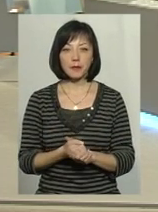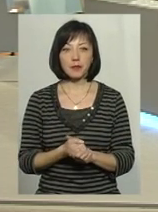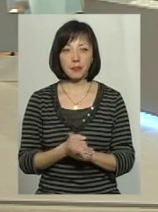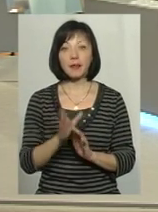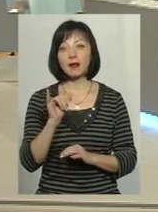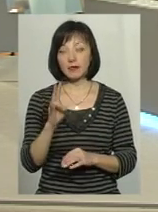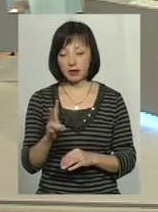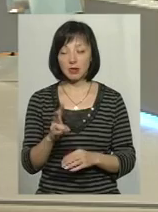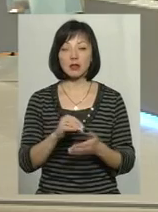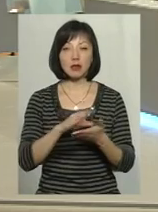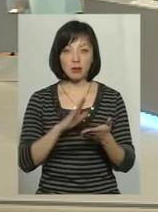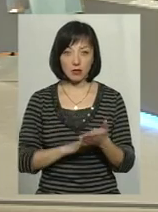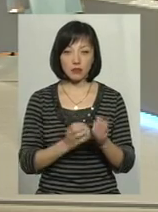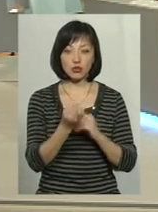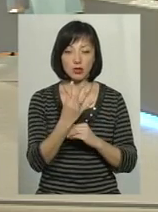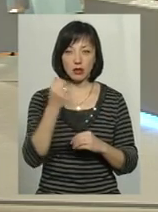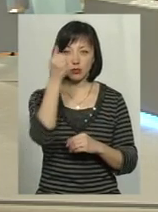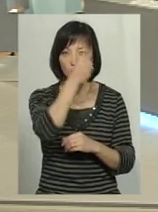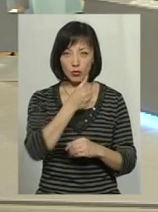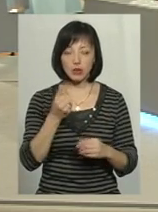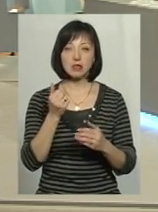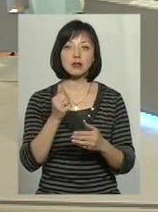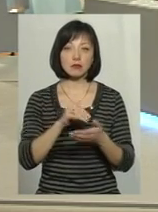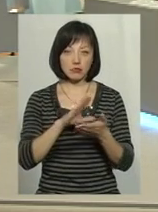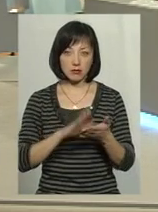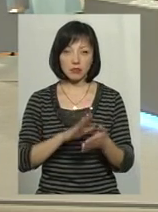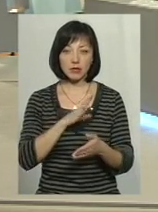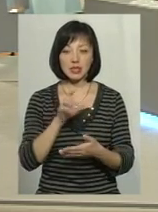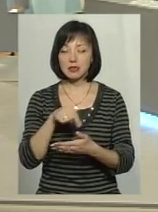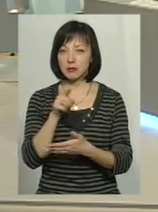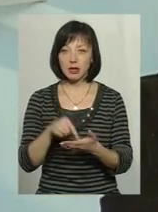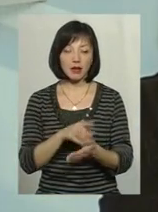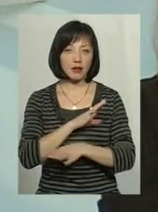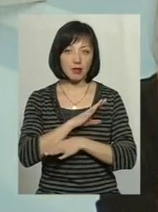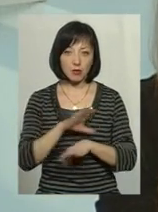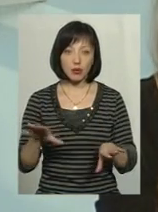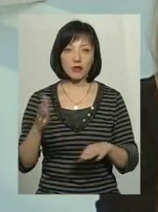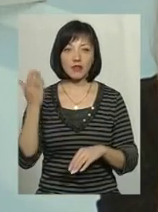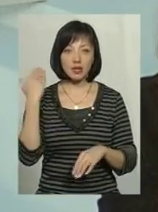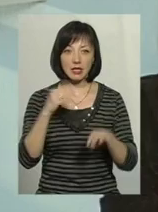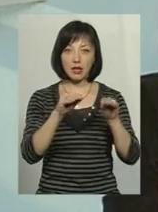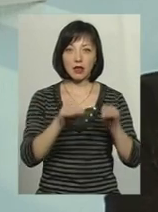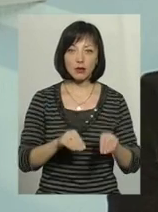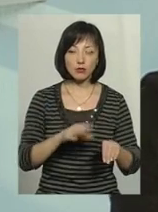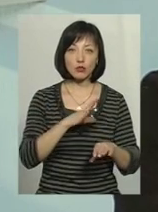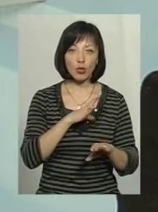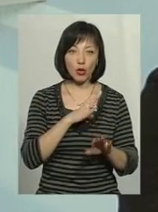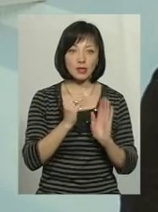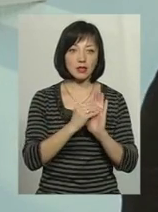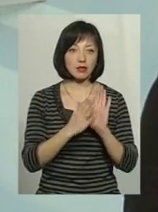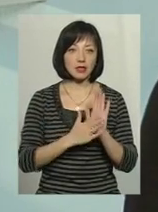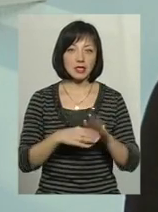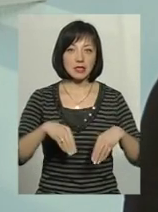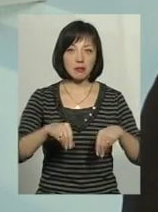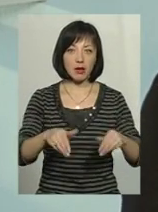декларував, в 2014 році він декларував. Запитань не виникло, тому що в тій декларації було задекларовано